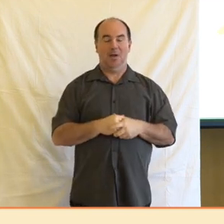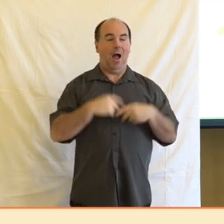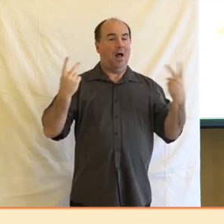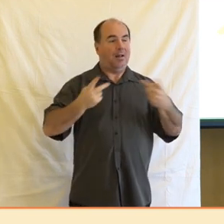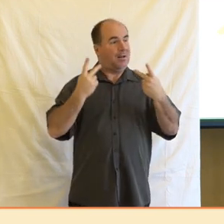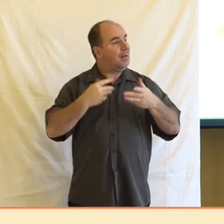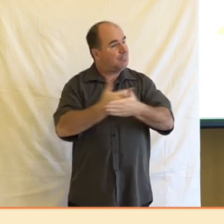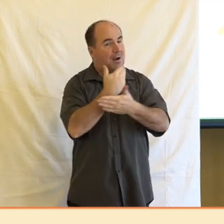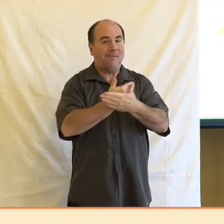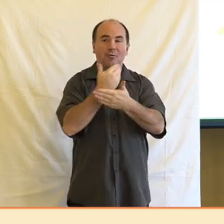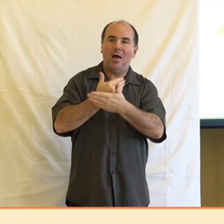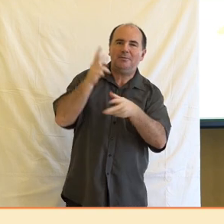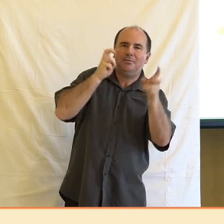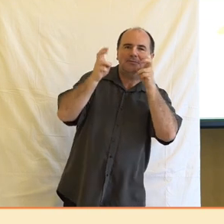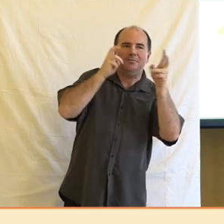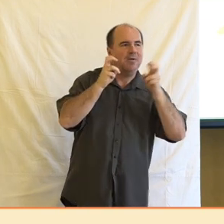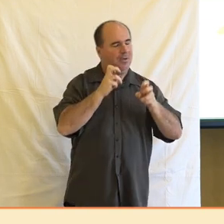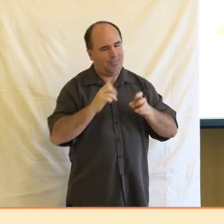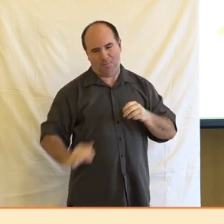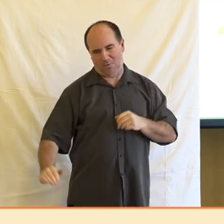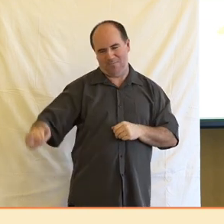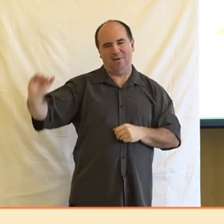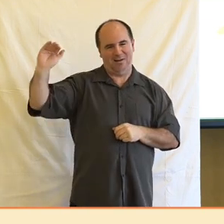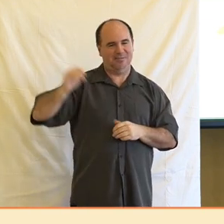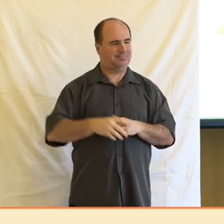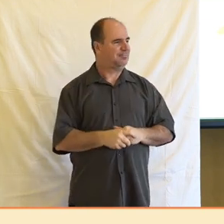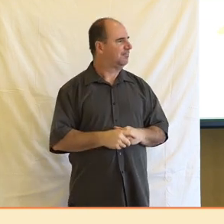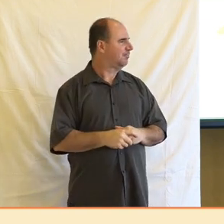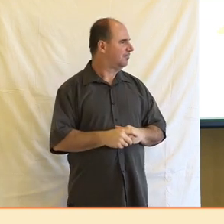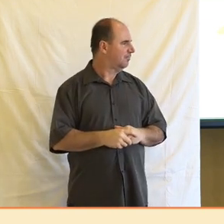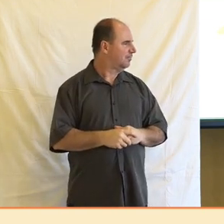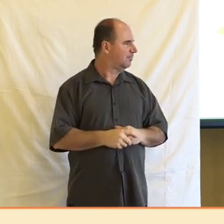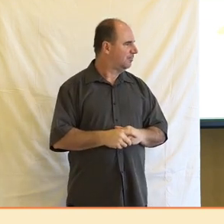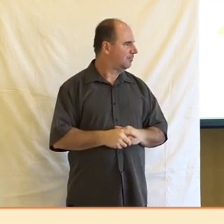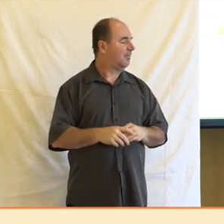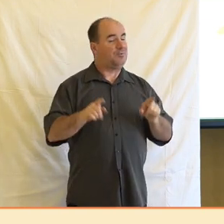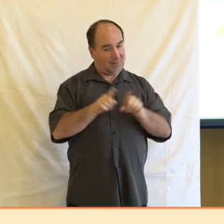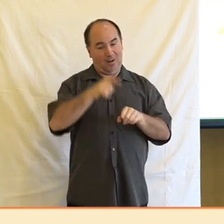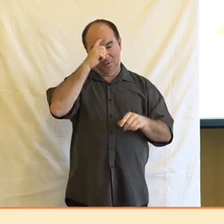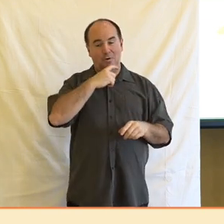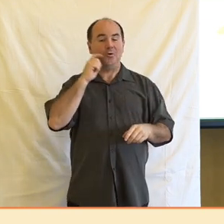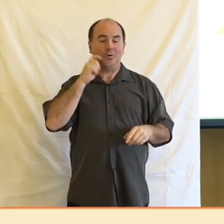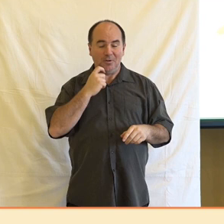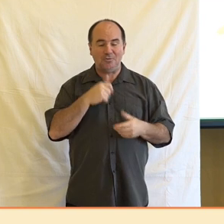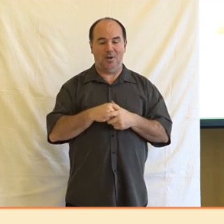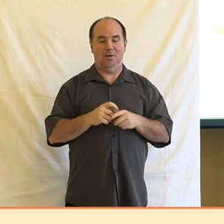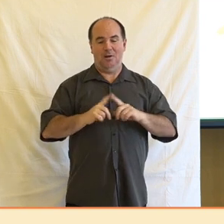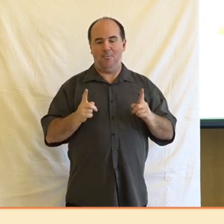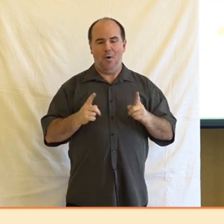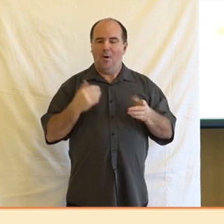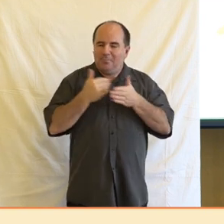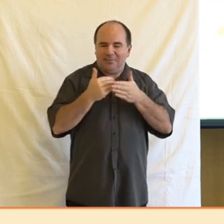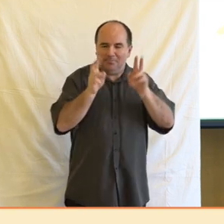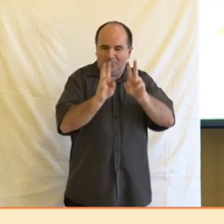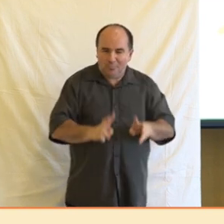publicistiku. Z našeho výzkumu také vyplynulo, že pakli, že rodiče či jiní blízcí příbuzní byly novináři,